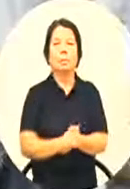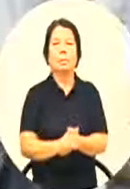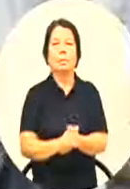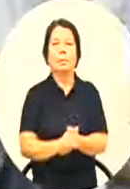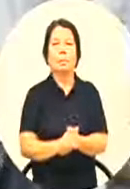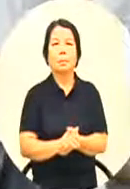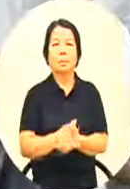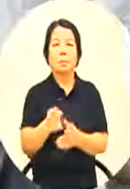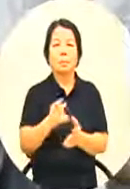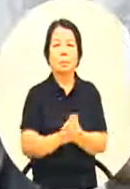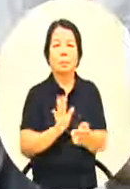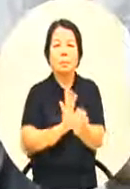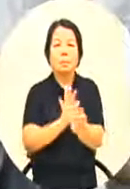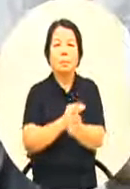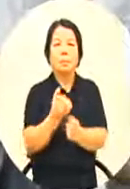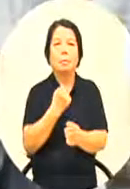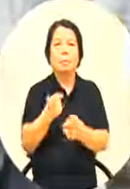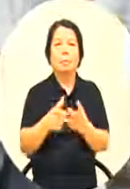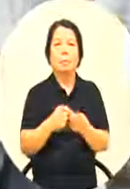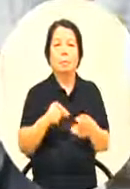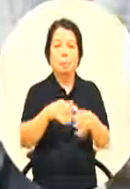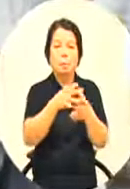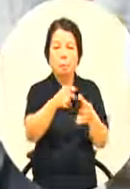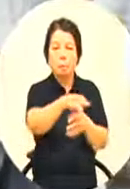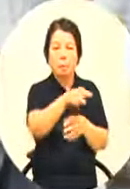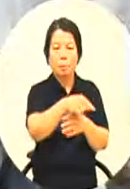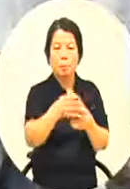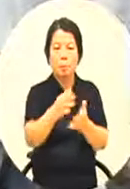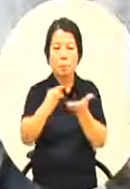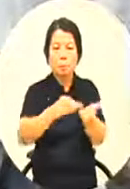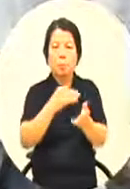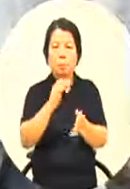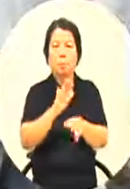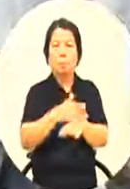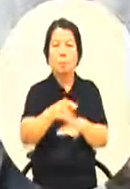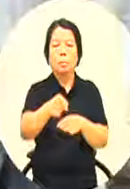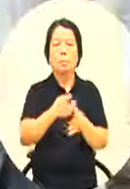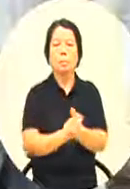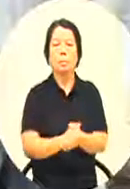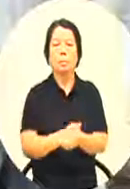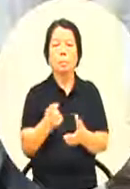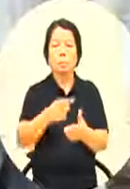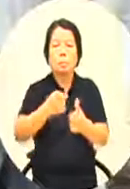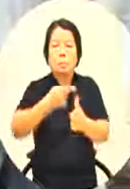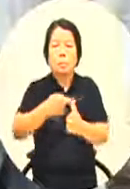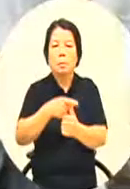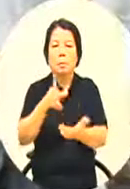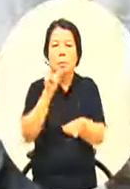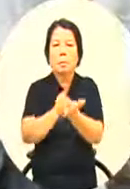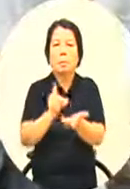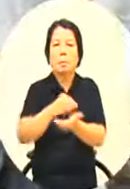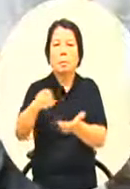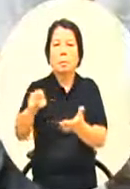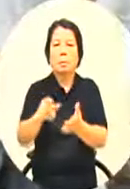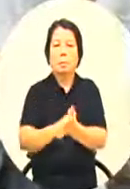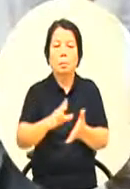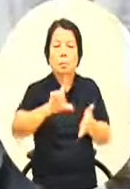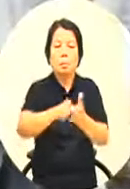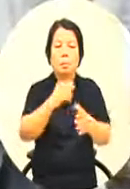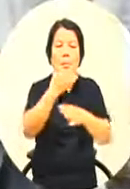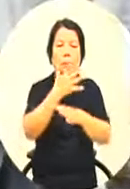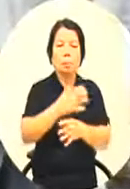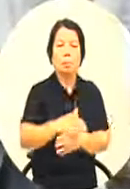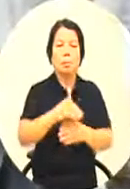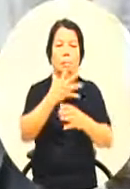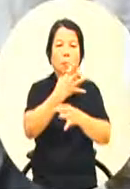就是所谓的租赁有些他不一定要卖啊你通过租赁跟买车一样嘛你先拿去租如果到时时间这个土不